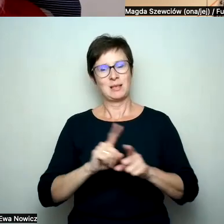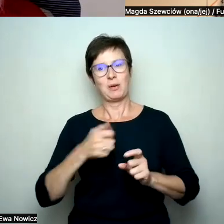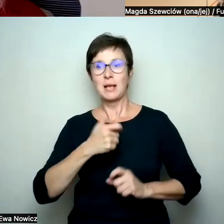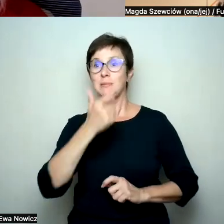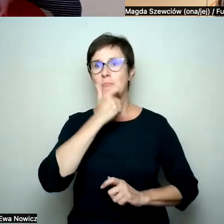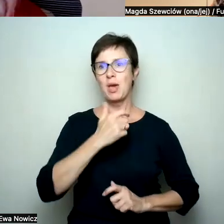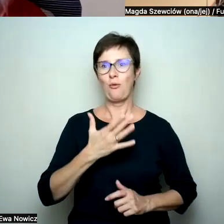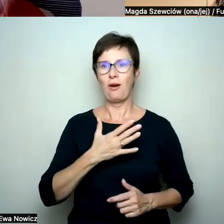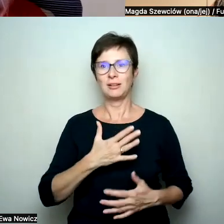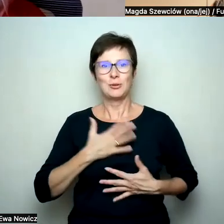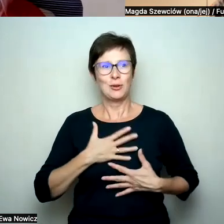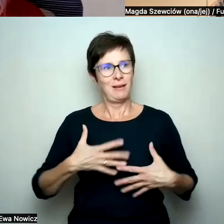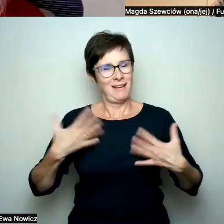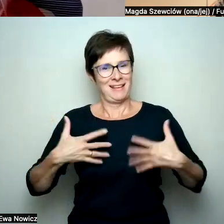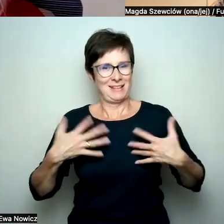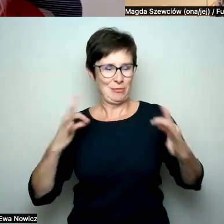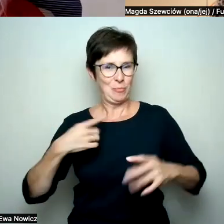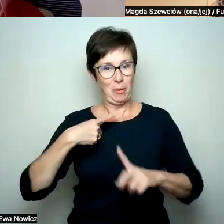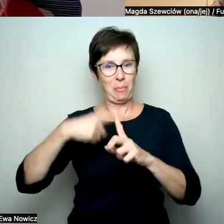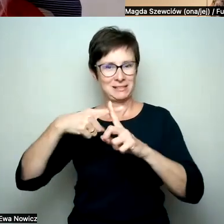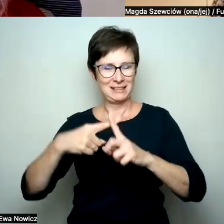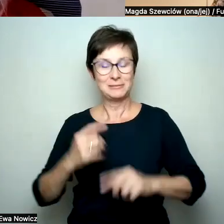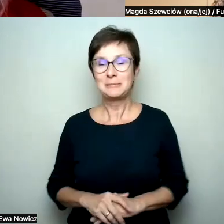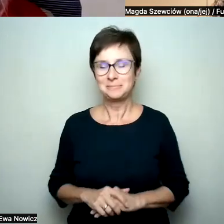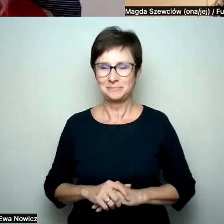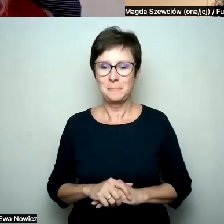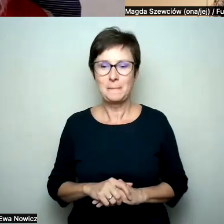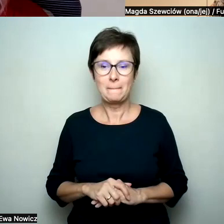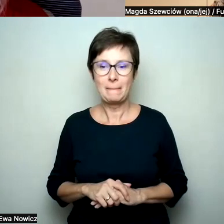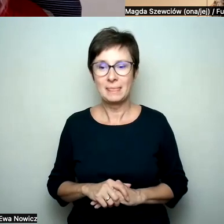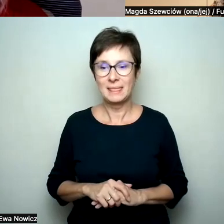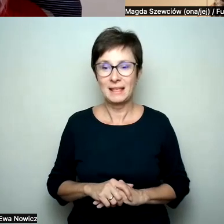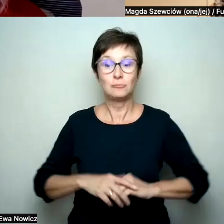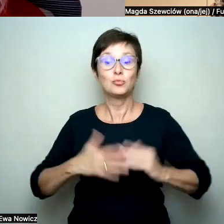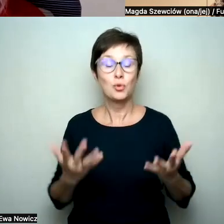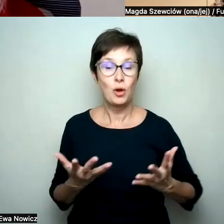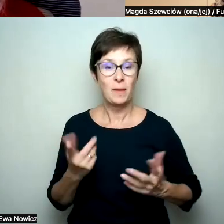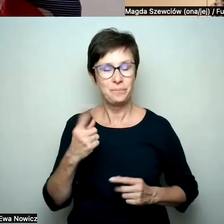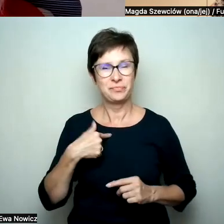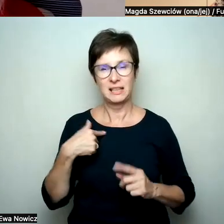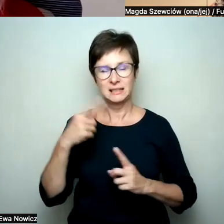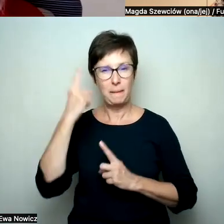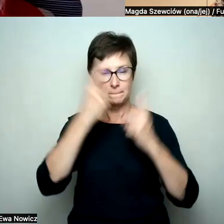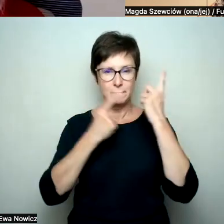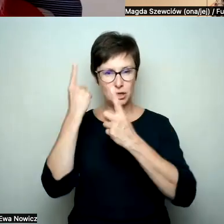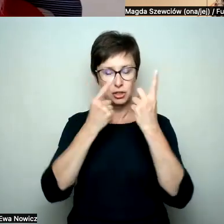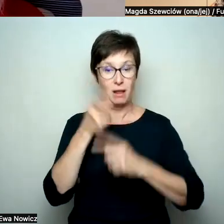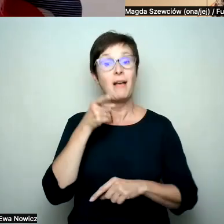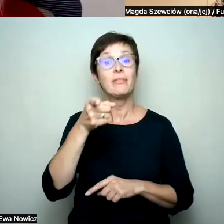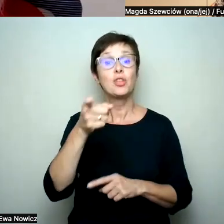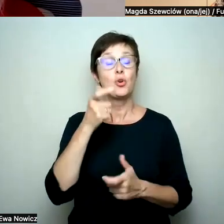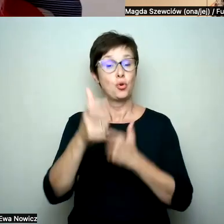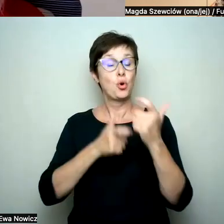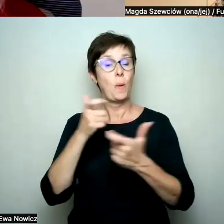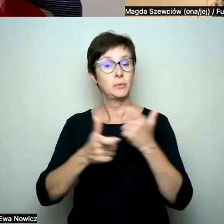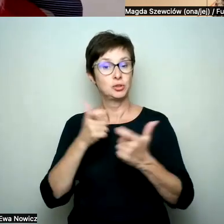Więc myślę sobie, że to miejsce jest nie tylko wtedy miłe dla społeczności. No ale ja sobie też myślę, że to, co robisz, jest takim